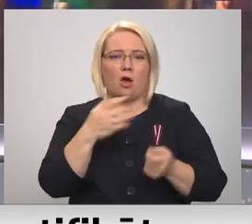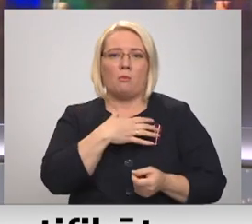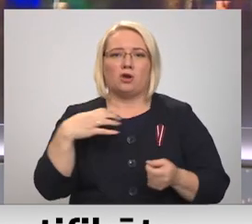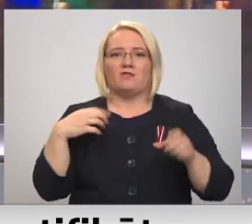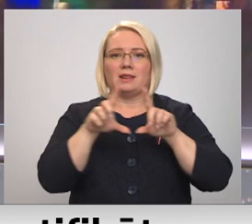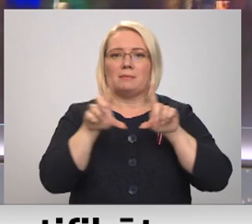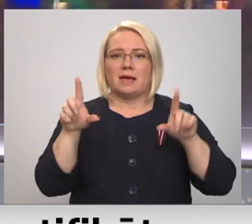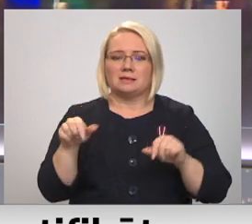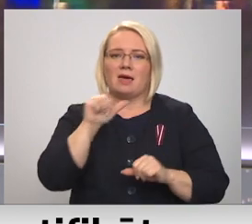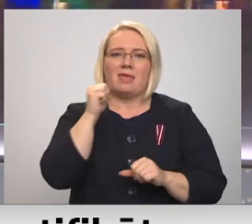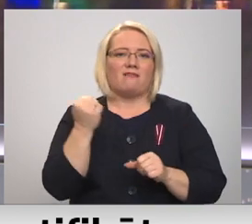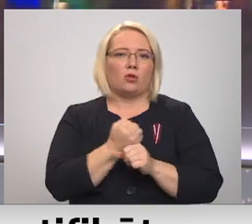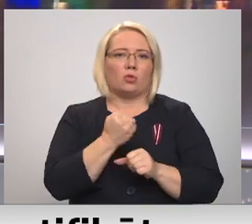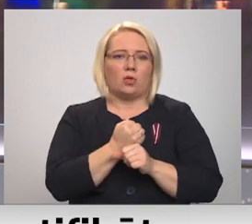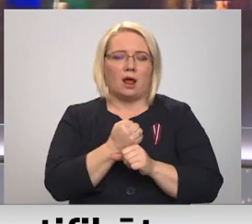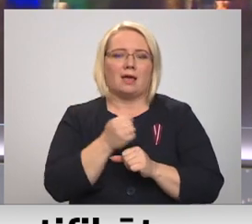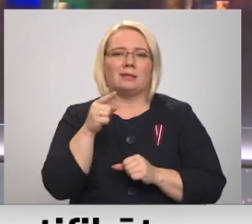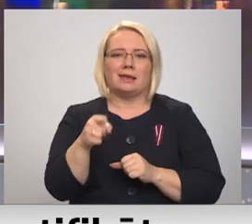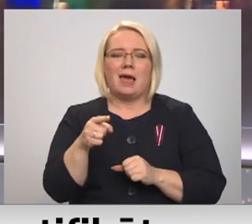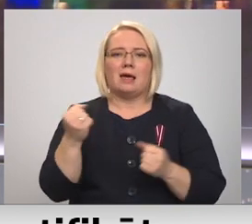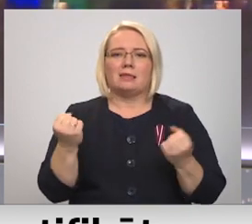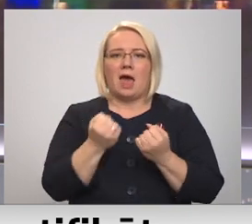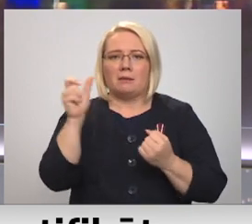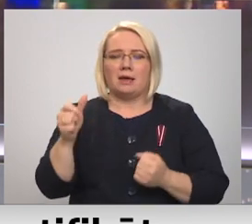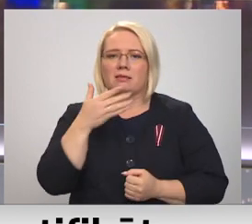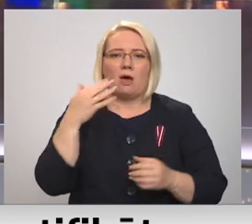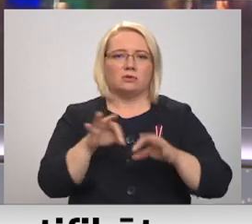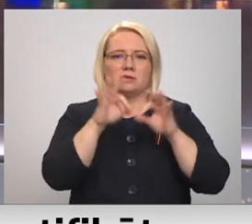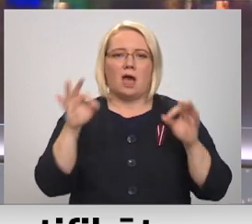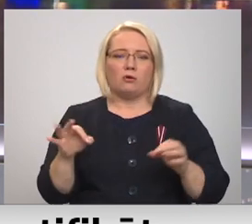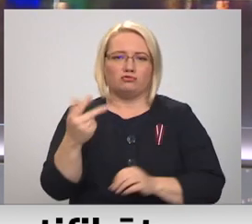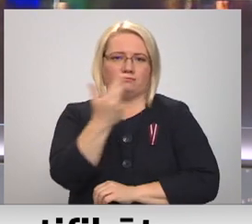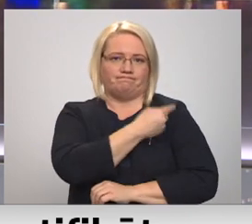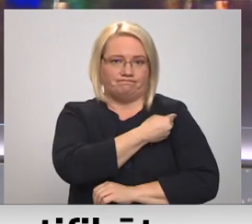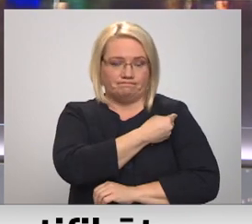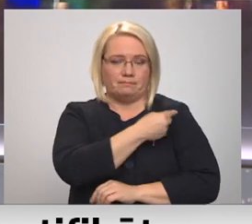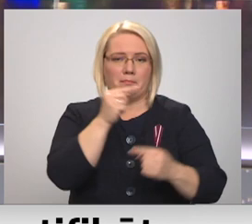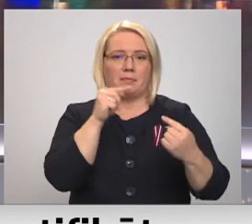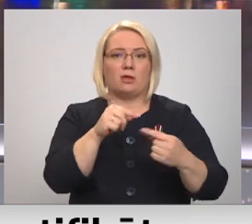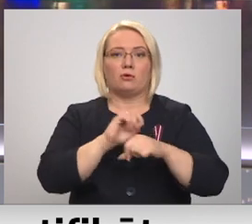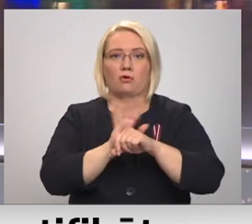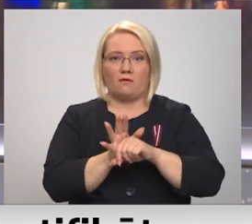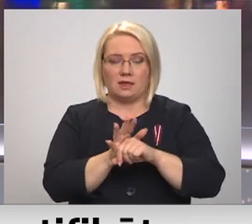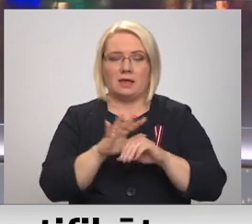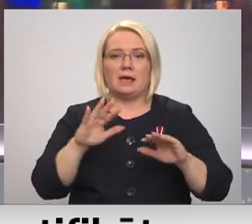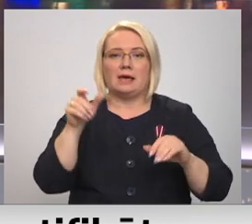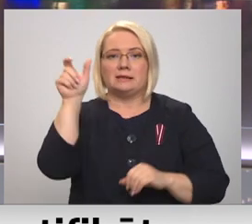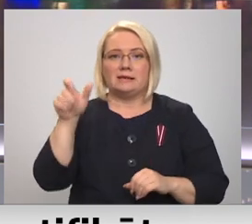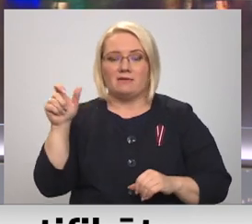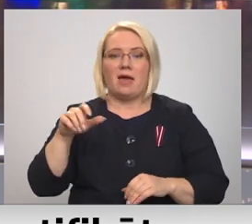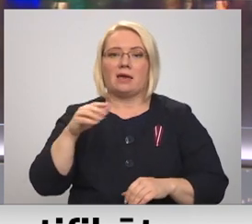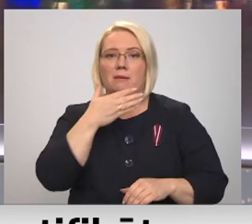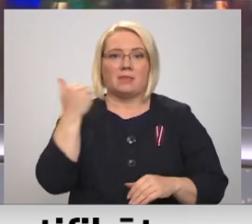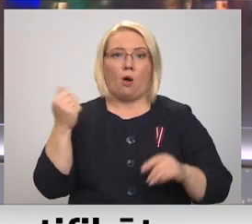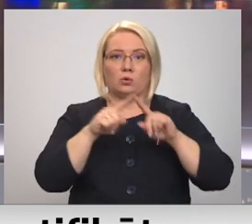nedrīkst turpināt tie darbinieki, kuri vēl nav sākuši vakcinācijas kursu pret Covidu. Turklāt cilvēki bez sadarbspējīgi